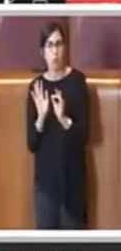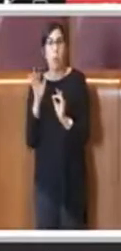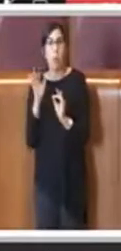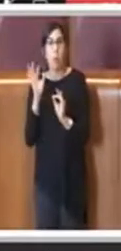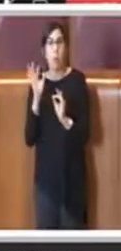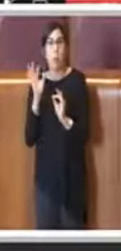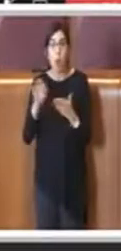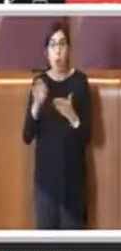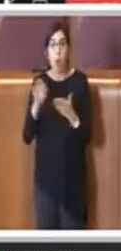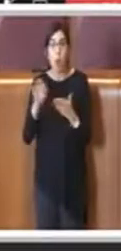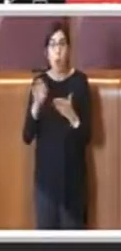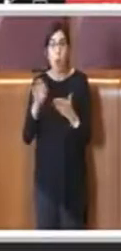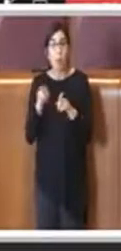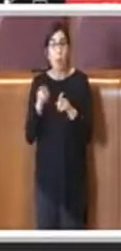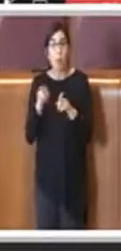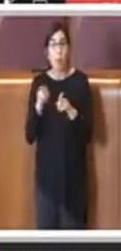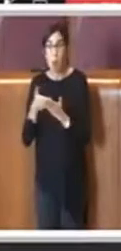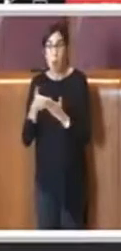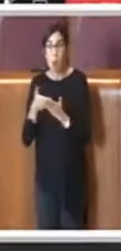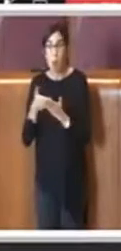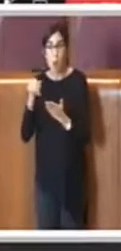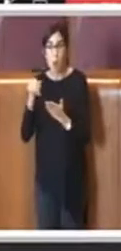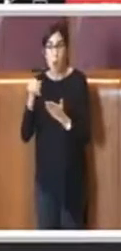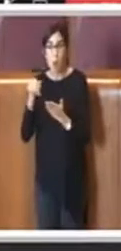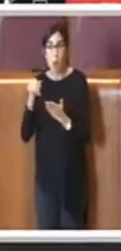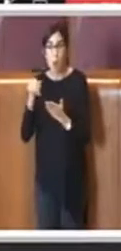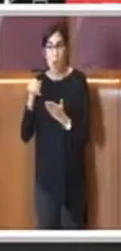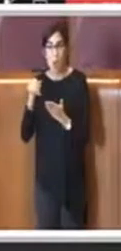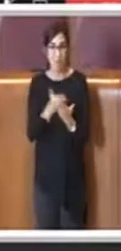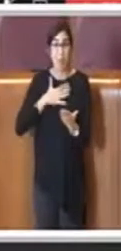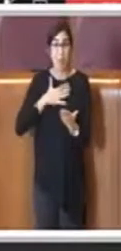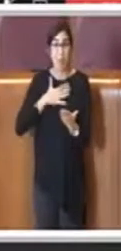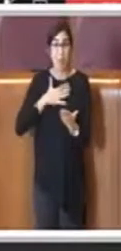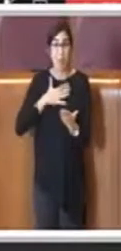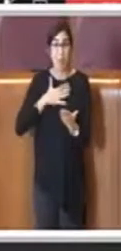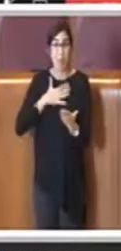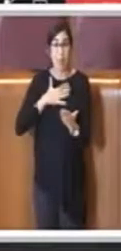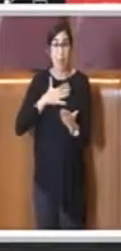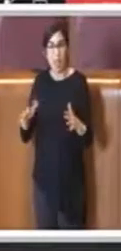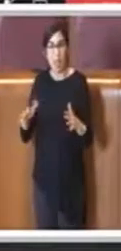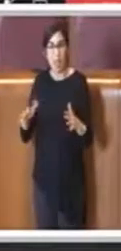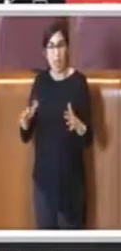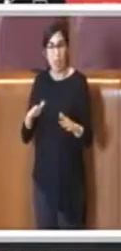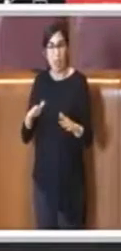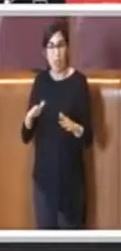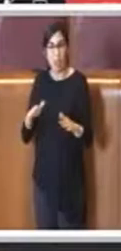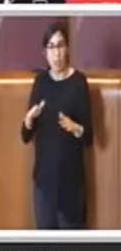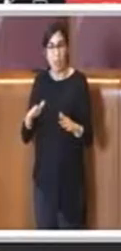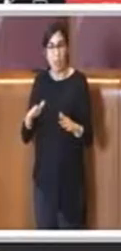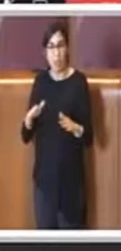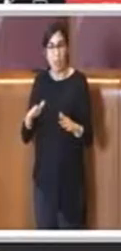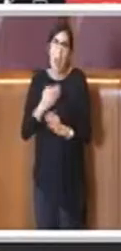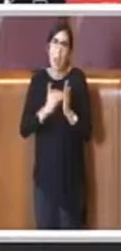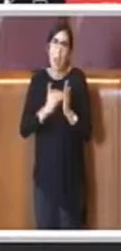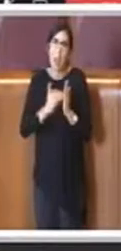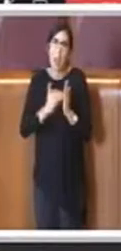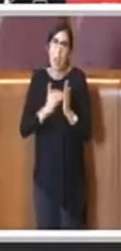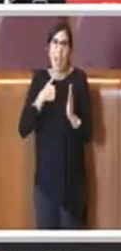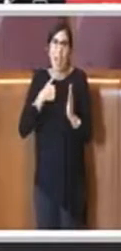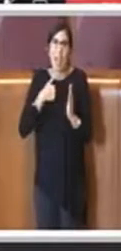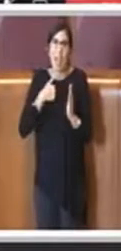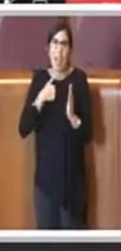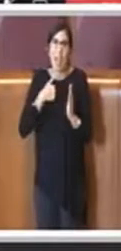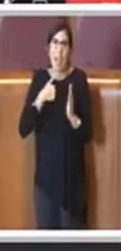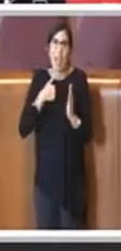nello stesso momento in cui è stata presentata anche questa, e vedrete che la quarta mozione ricalca la parte dei sostegni economici, i contributi a fondo